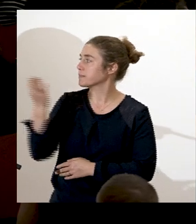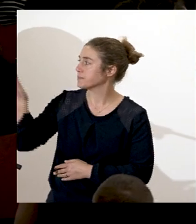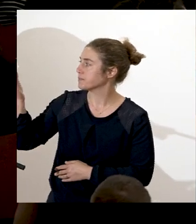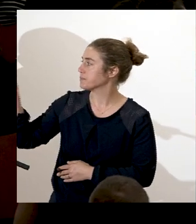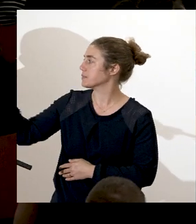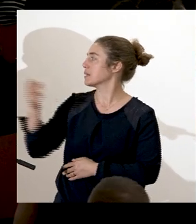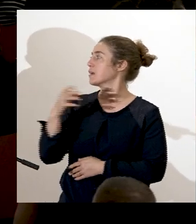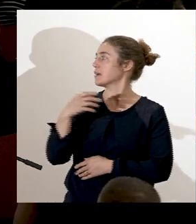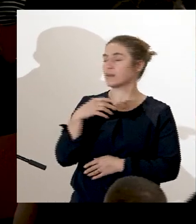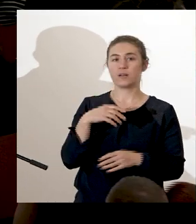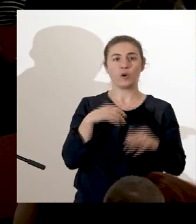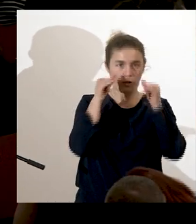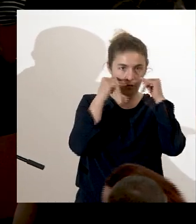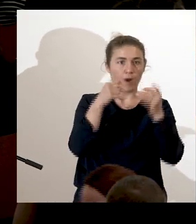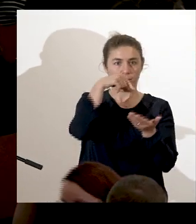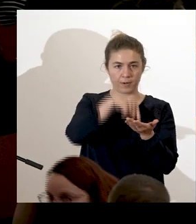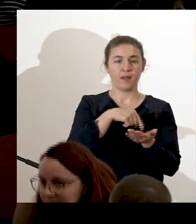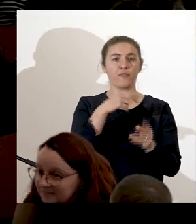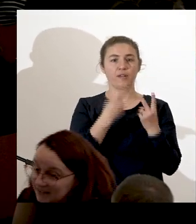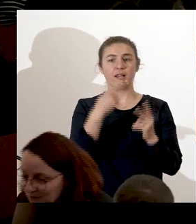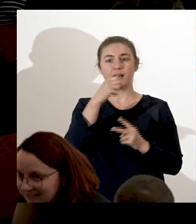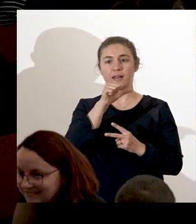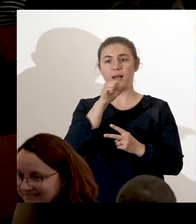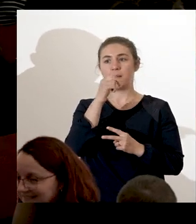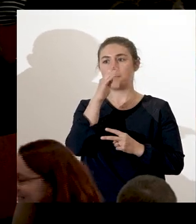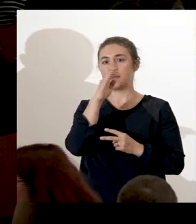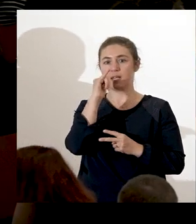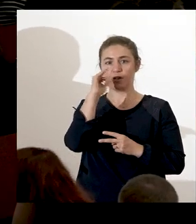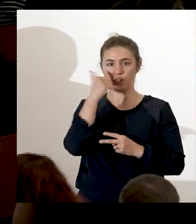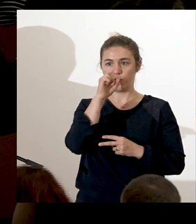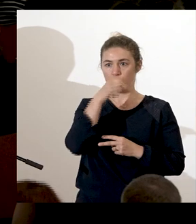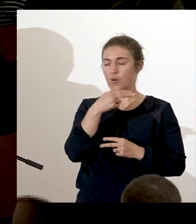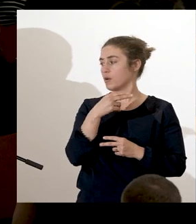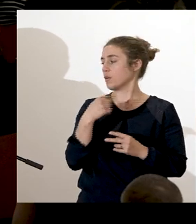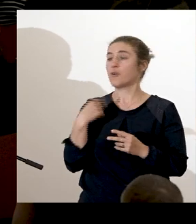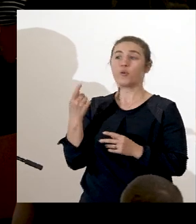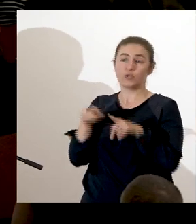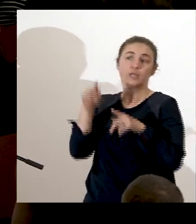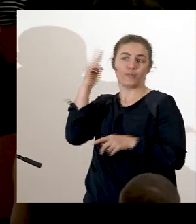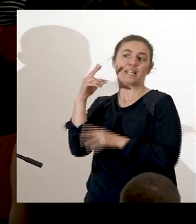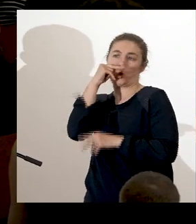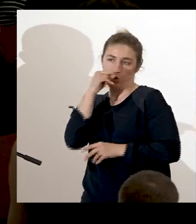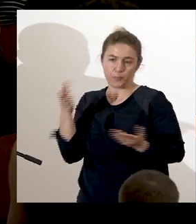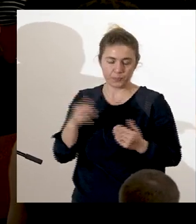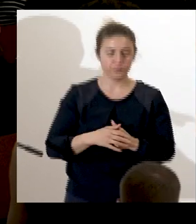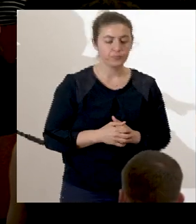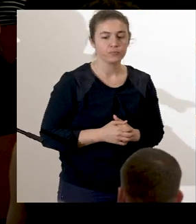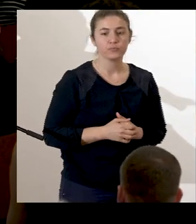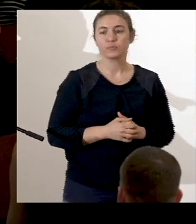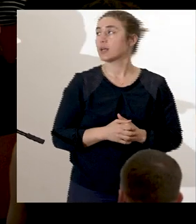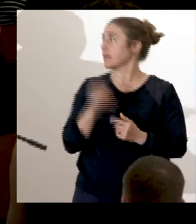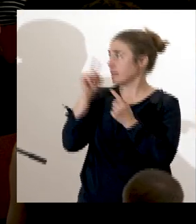d'Abidjan, Côte d'Ivoire et de l'université de Nantes. Le thème portant sur